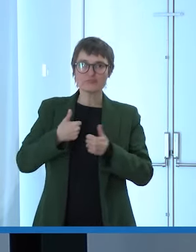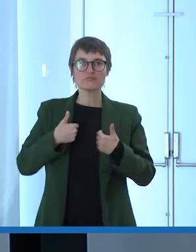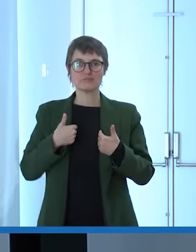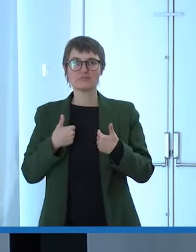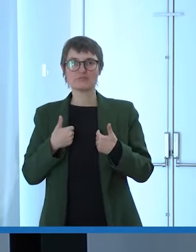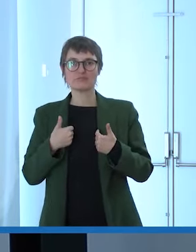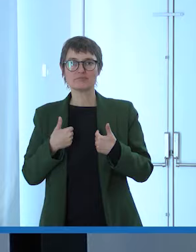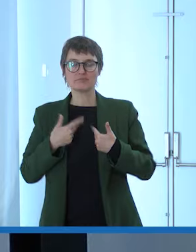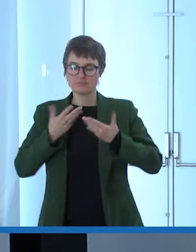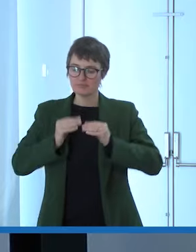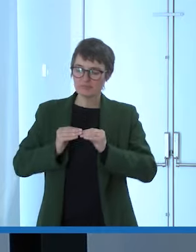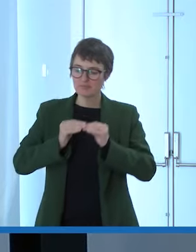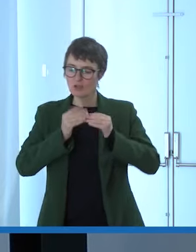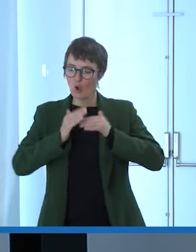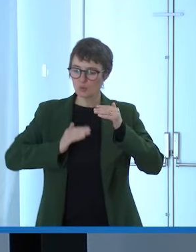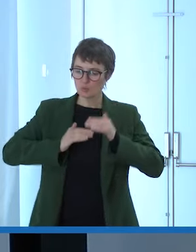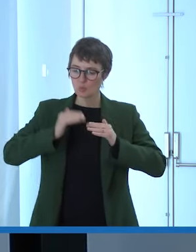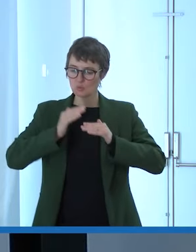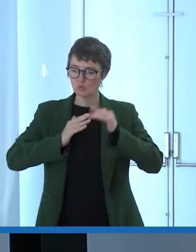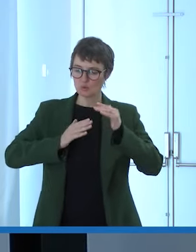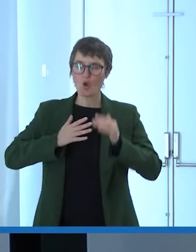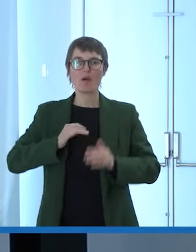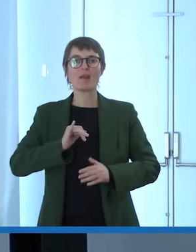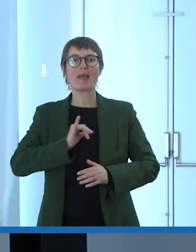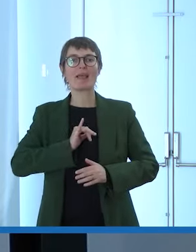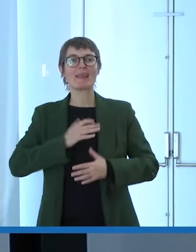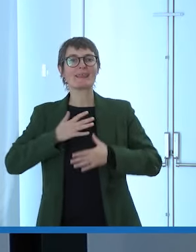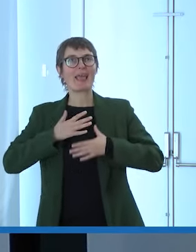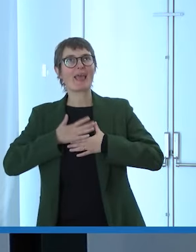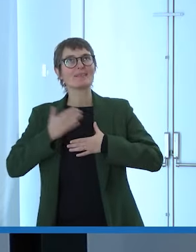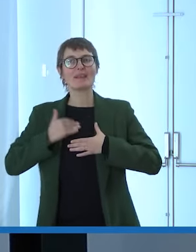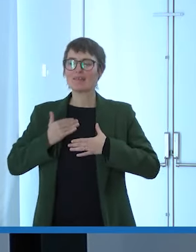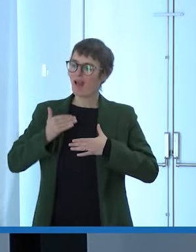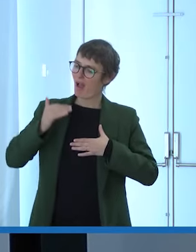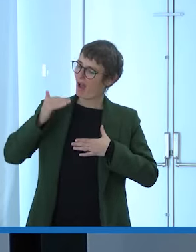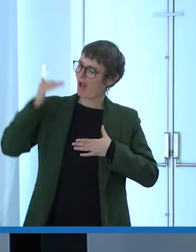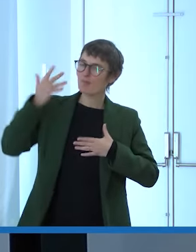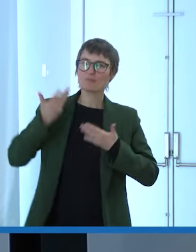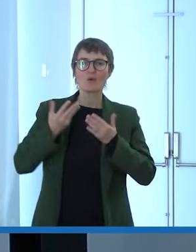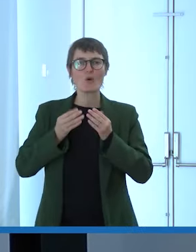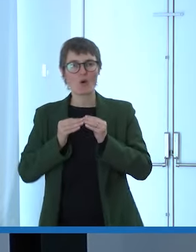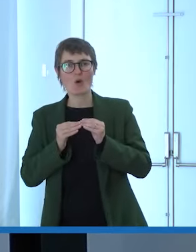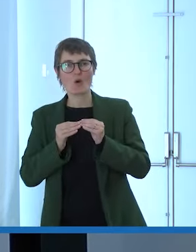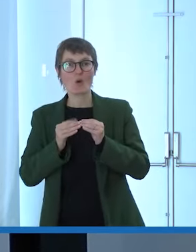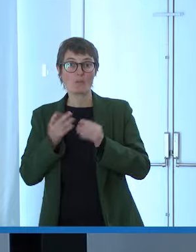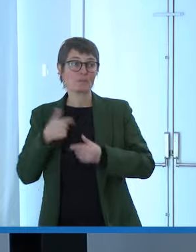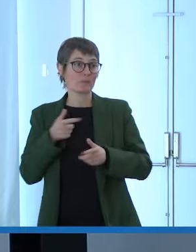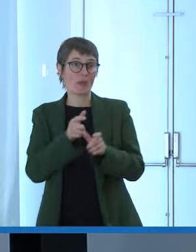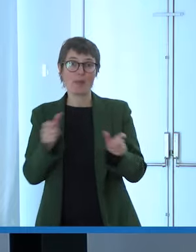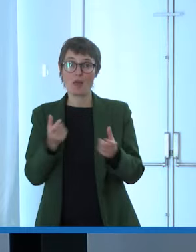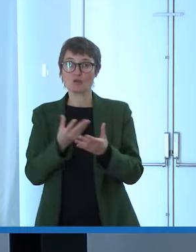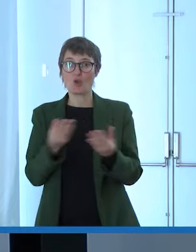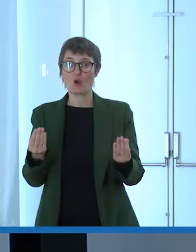propria identità adultità che per alcune persone purtroppo viene